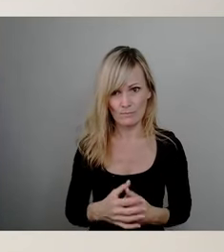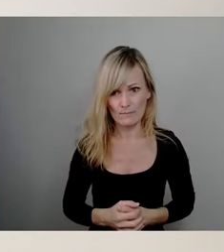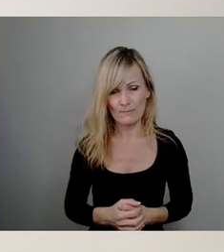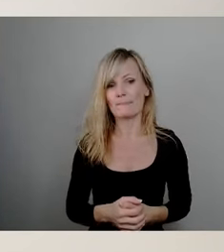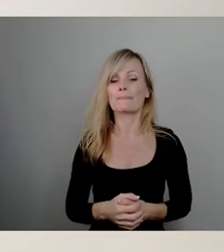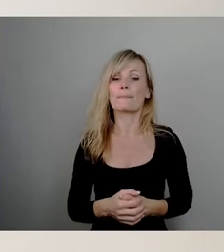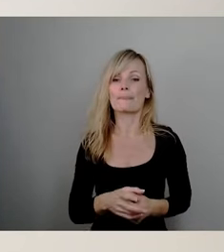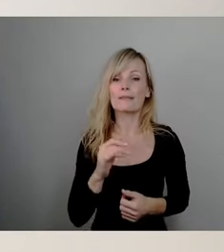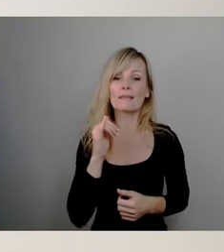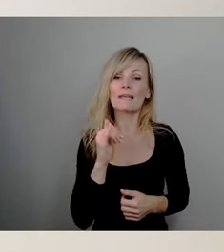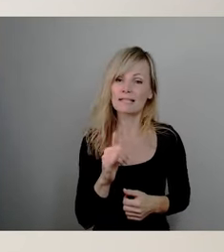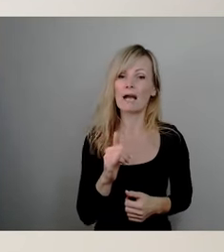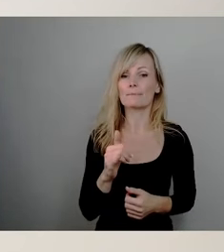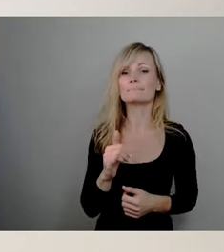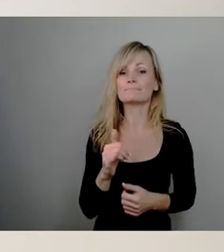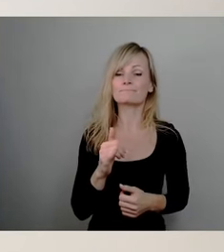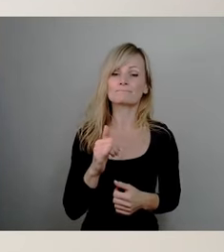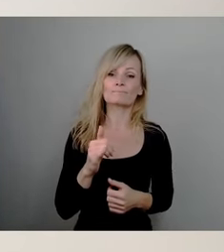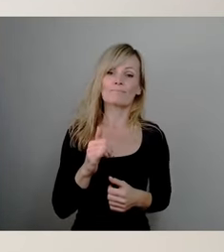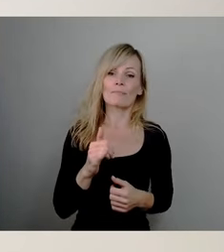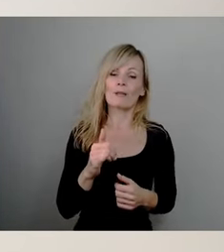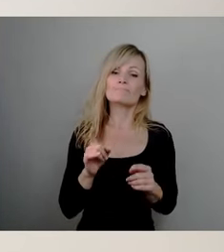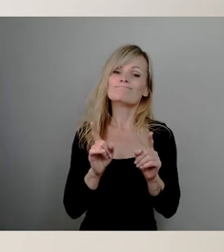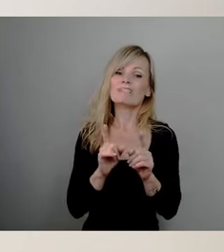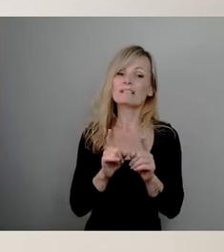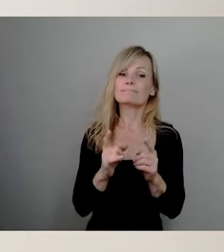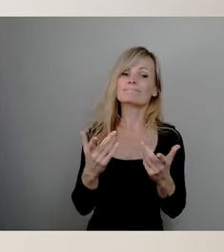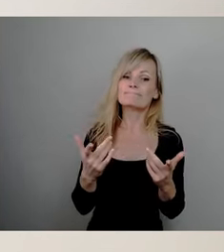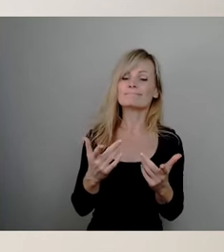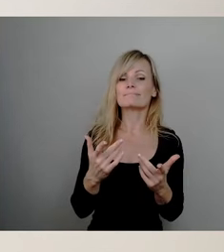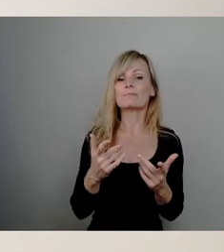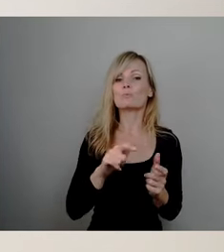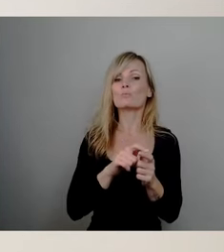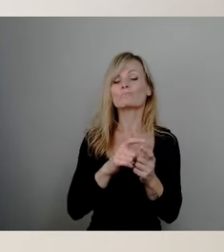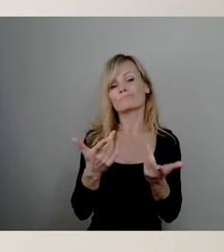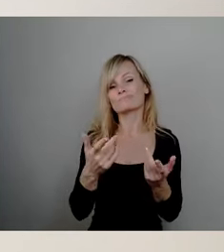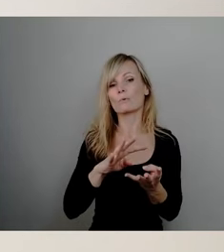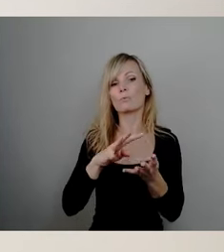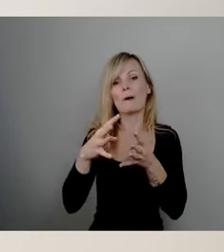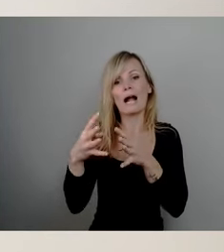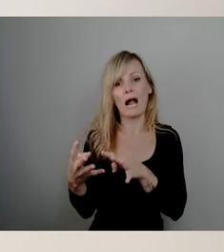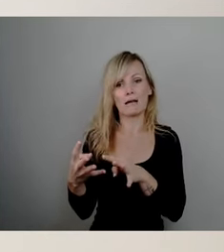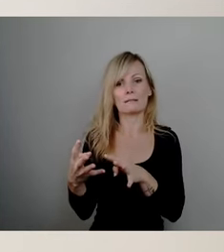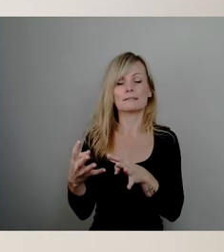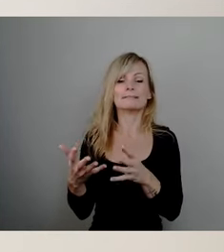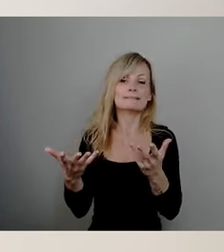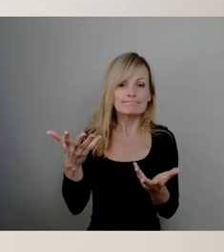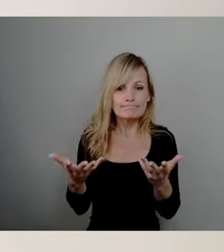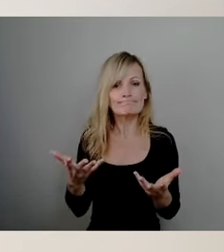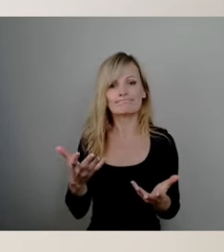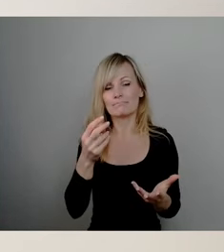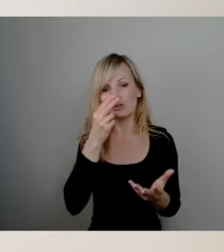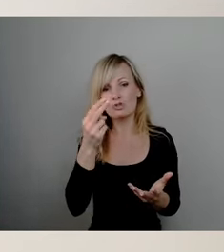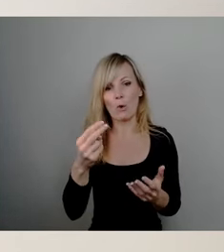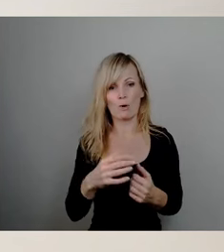ist Teil der Gespräche im Übergangsszenario herzustellen, was die Betreibung des Bades angeht, selbst